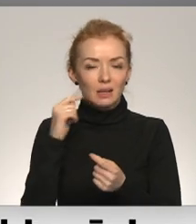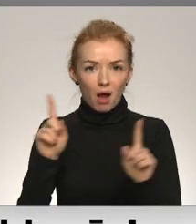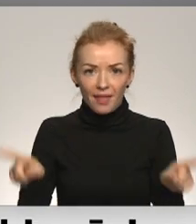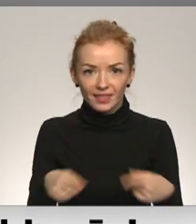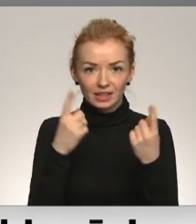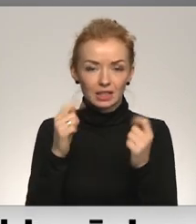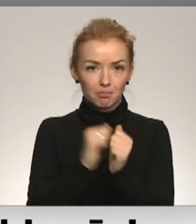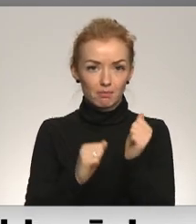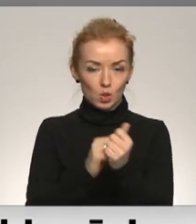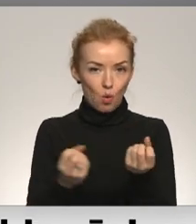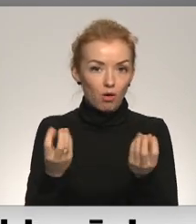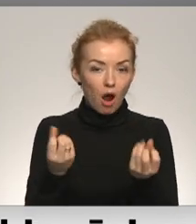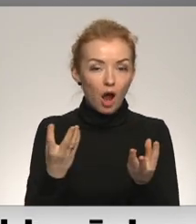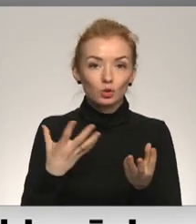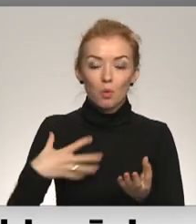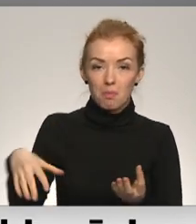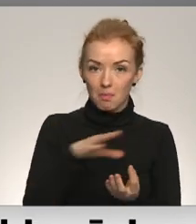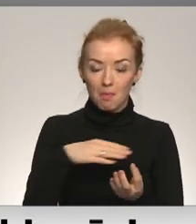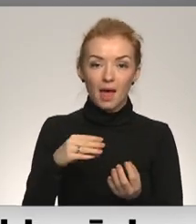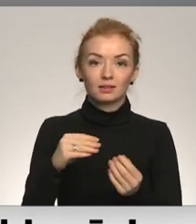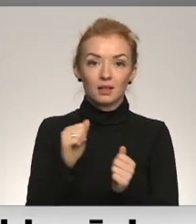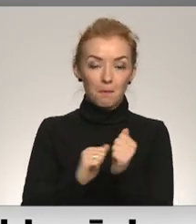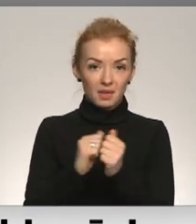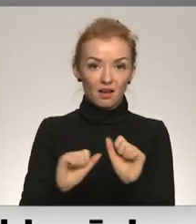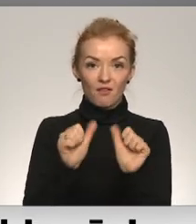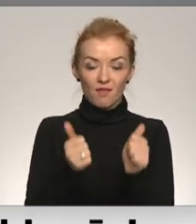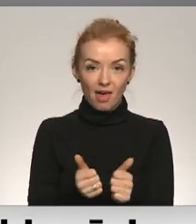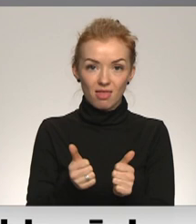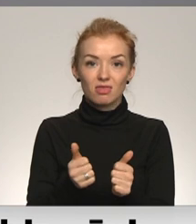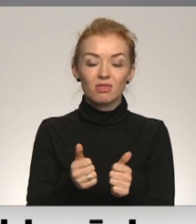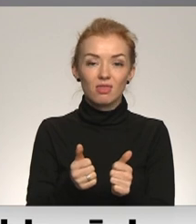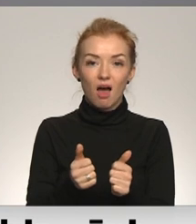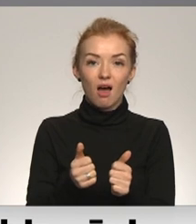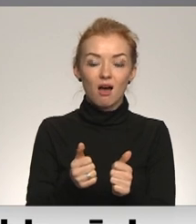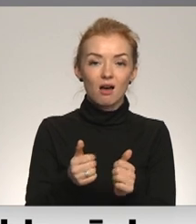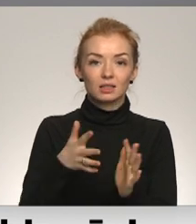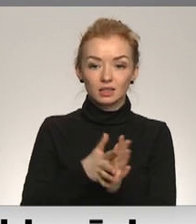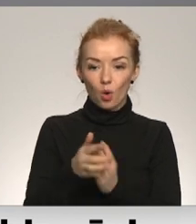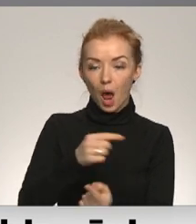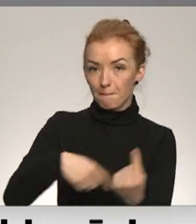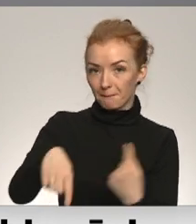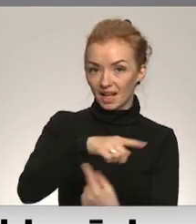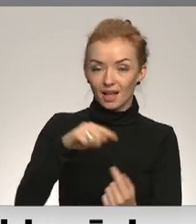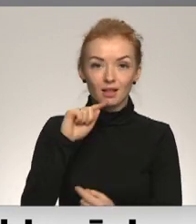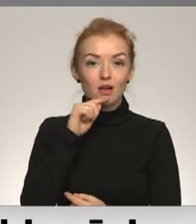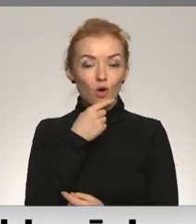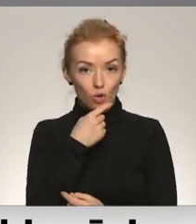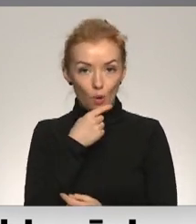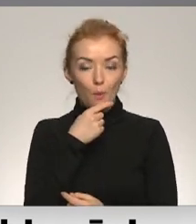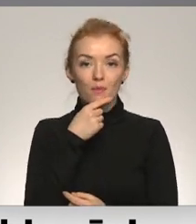principā vidēji draudzīgā veidā savu to pašu aprits ekonomiku mēs